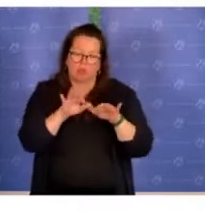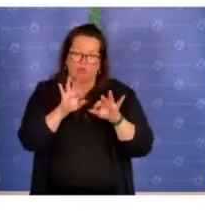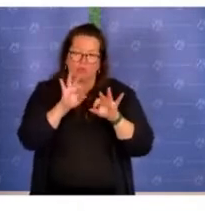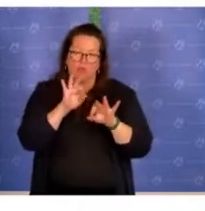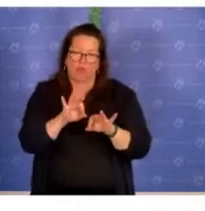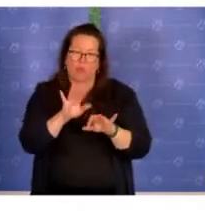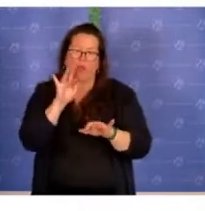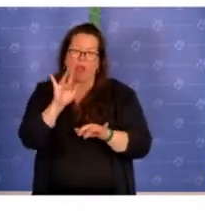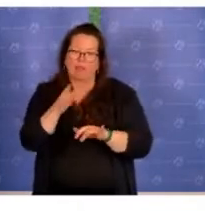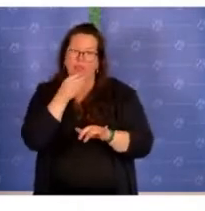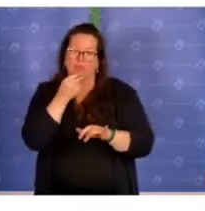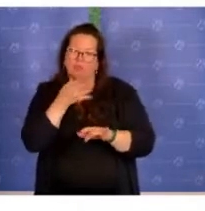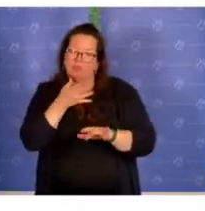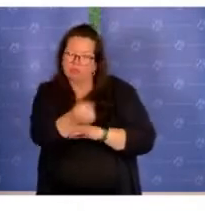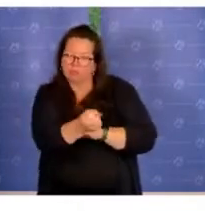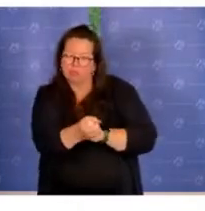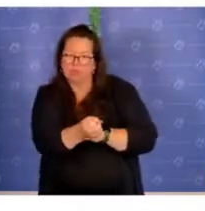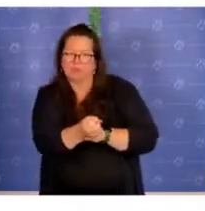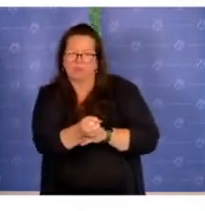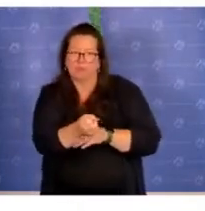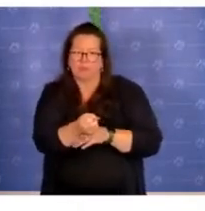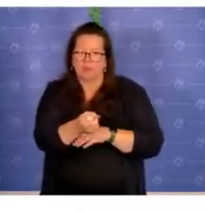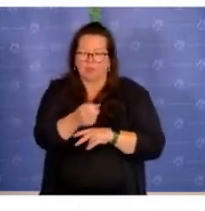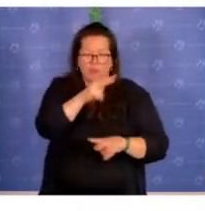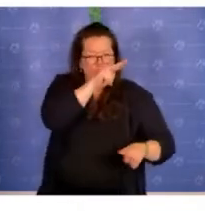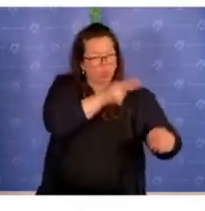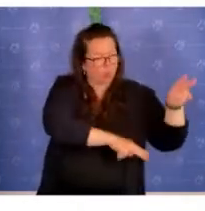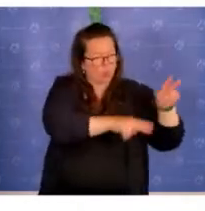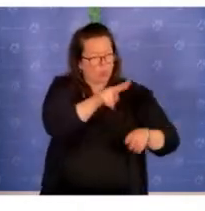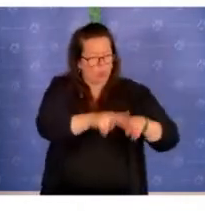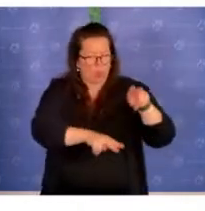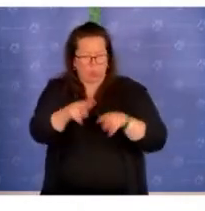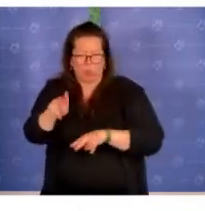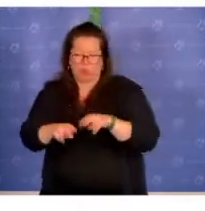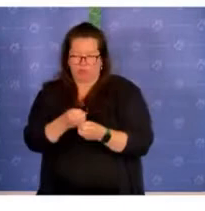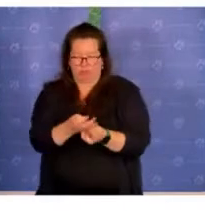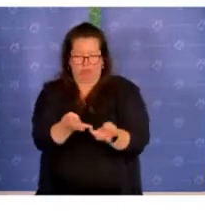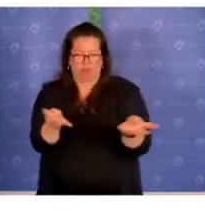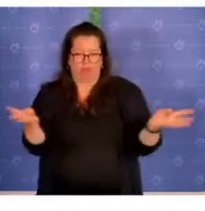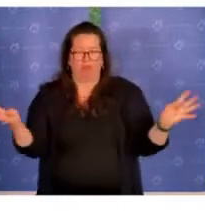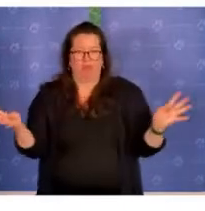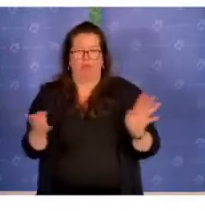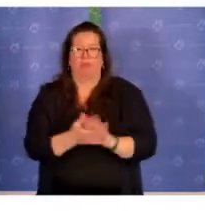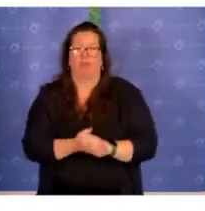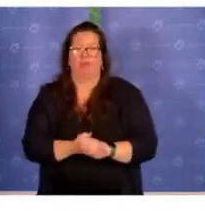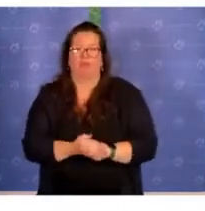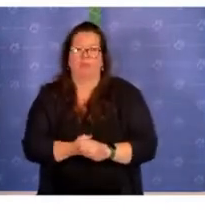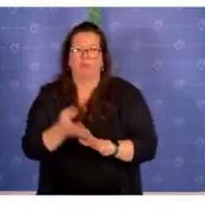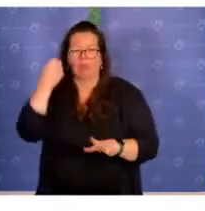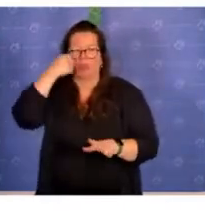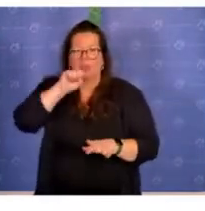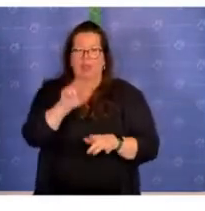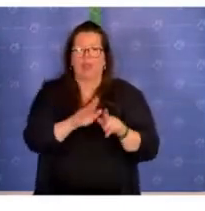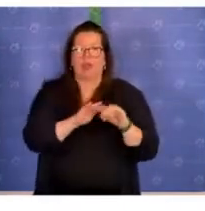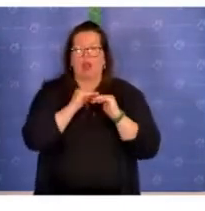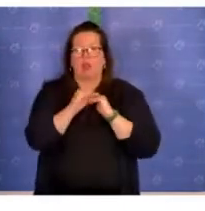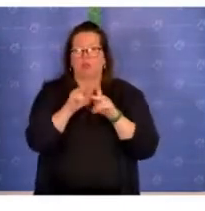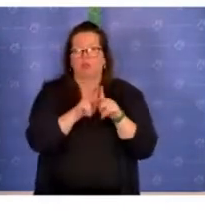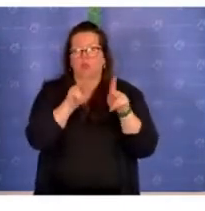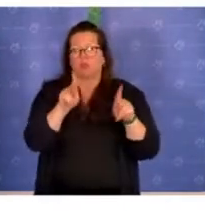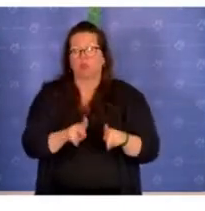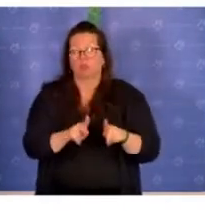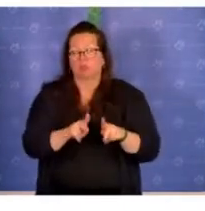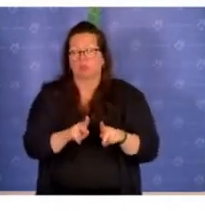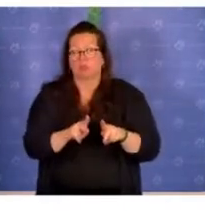Antisemitismus zu erkennen und zwar eben in seinen unterschiedlichen Facetten. Das Berliner Landeskonzept, das wie gesagt